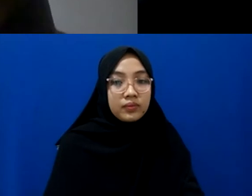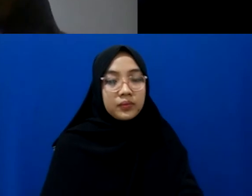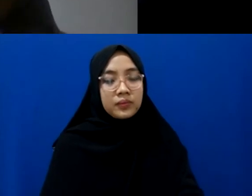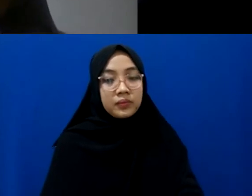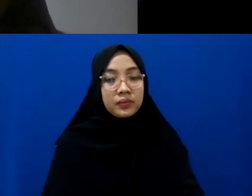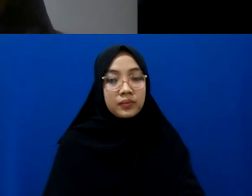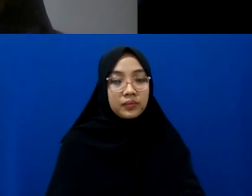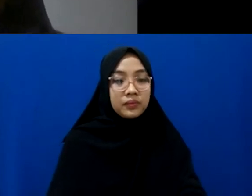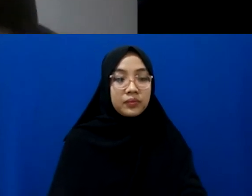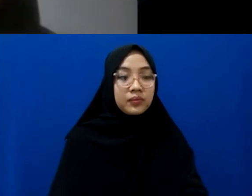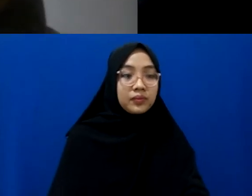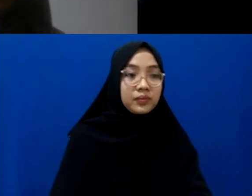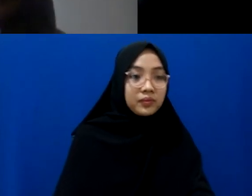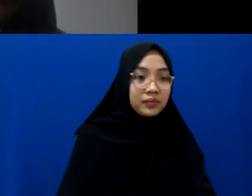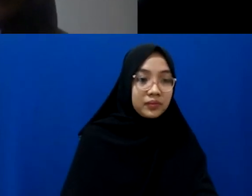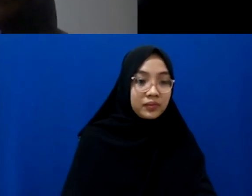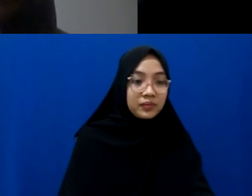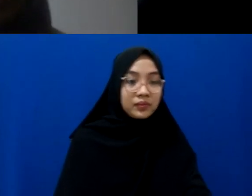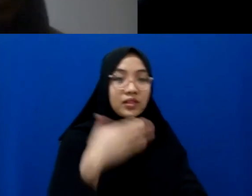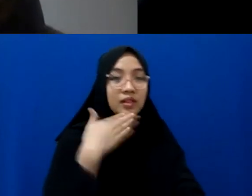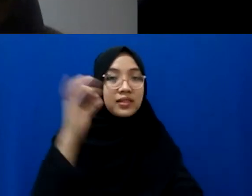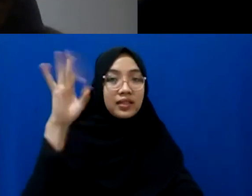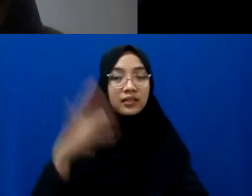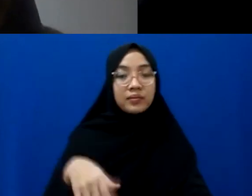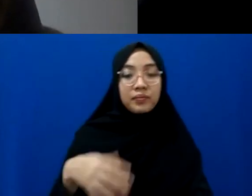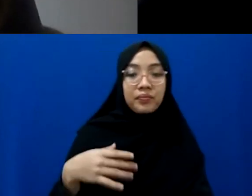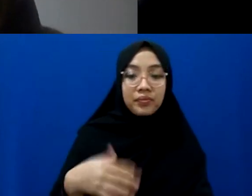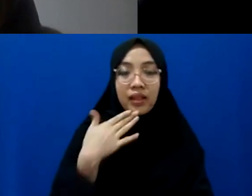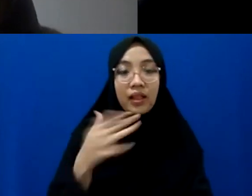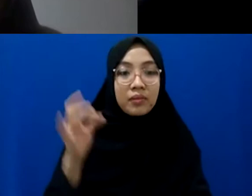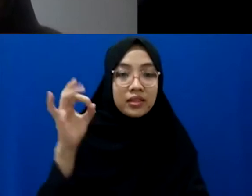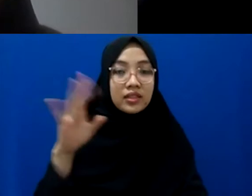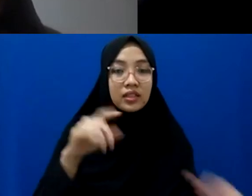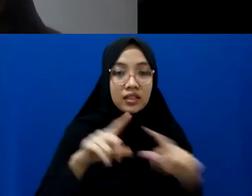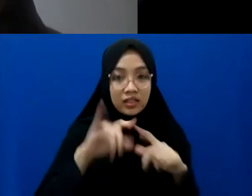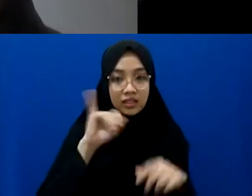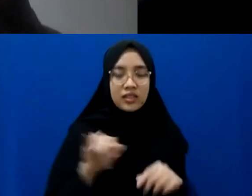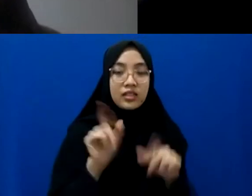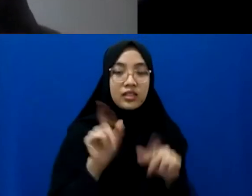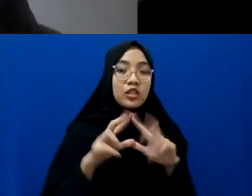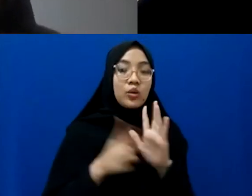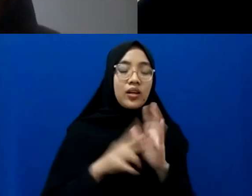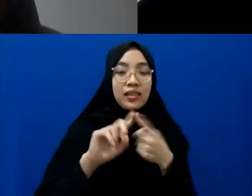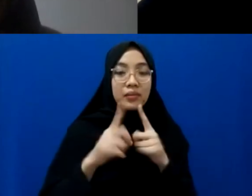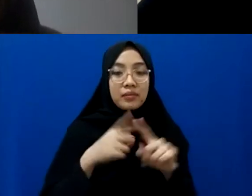agak ngobrol sama Mbak Pito. Selamat siang Mbak Pito. Selamat siang Mas Ajiwan dan teman-teman solidar.